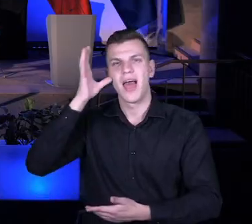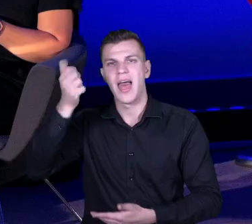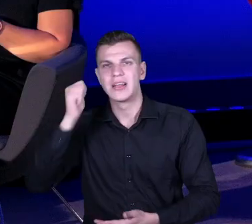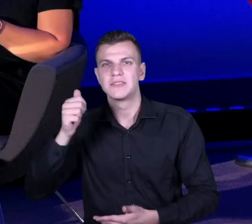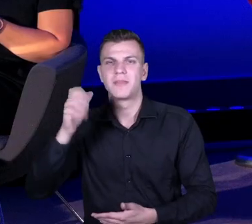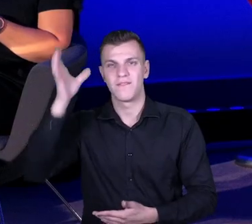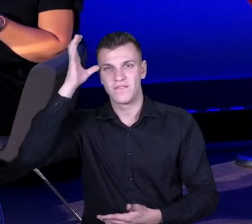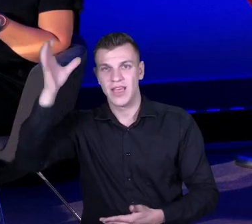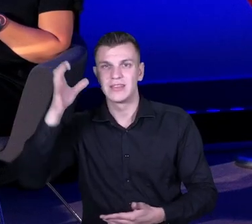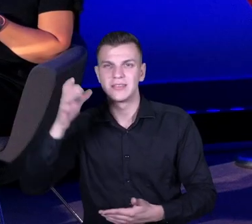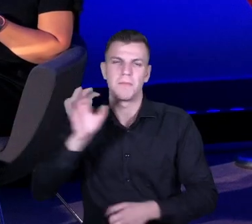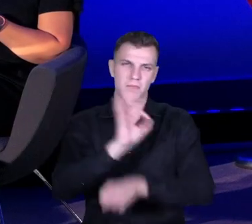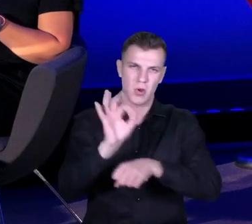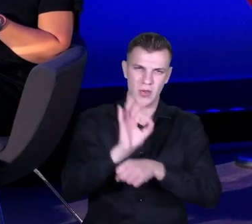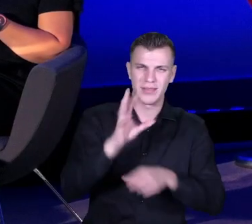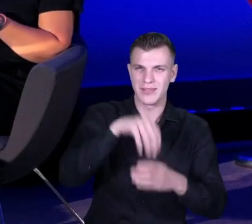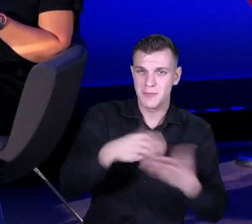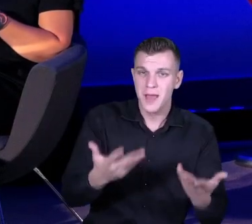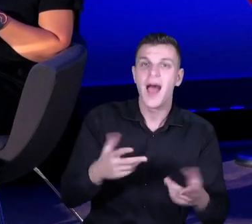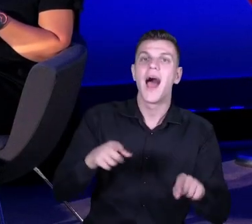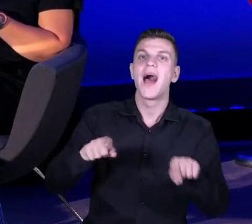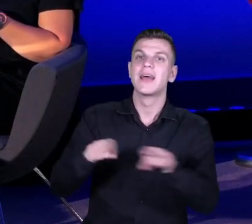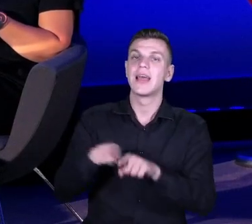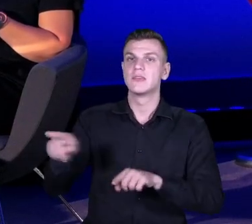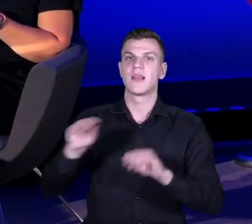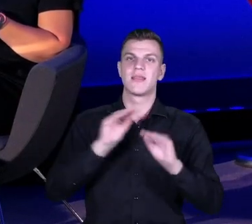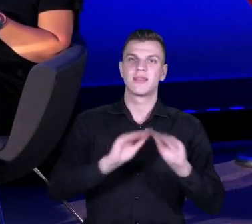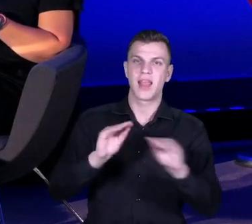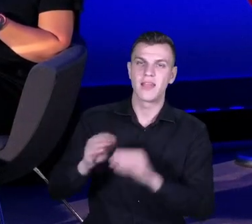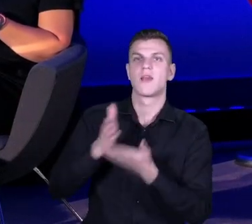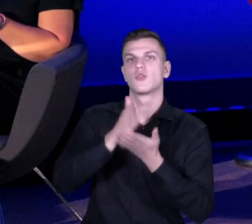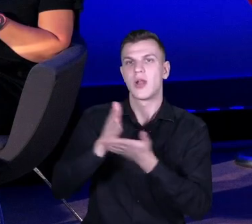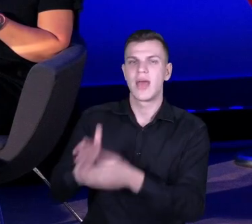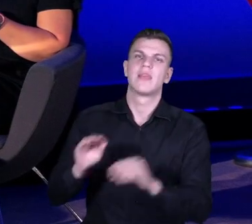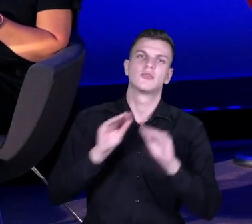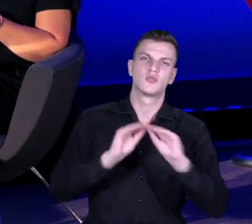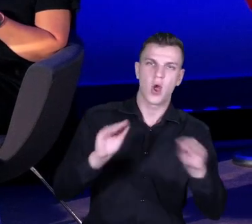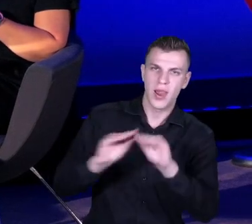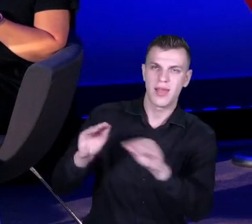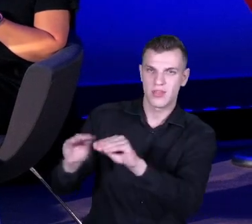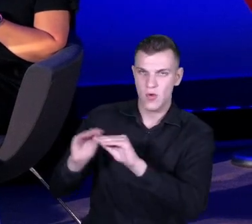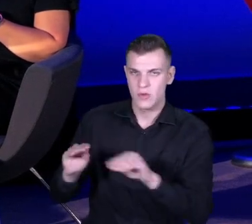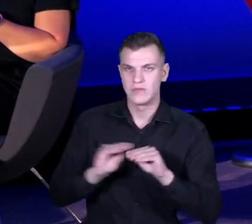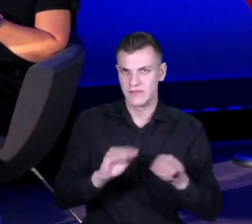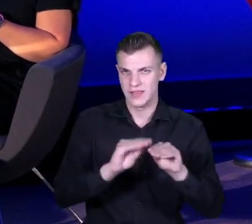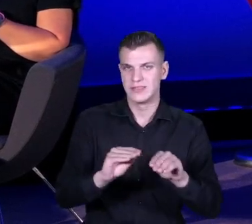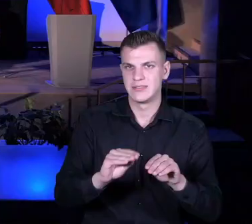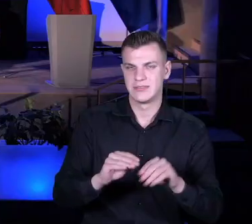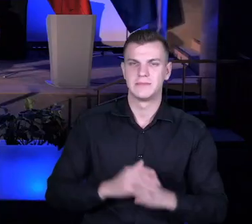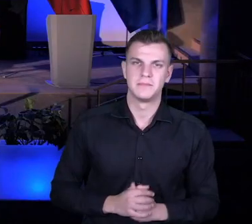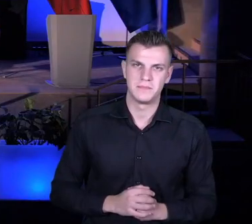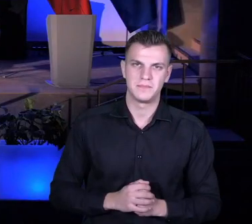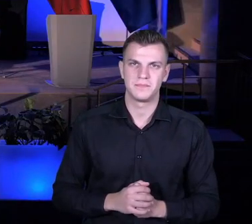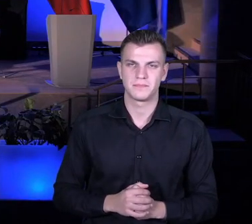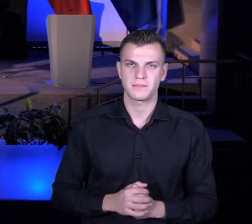Szkoła dla Innowatora, ale oprócz tego jest też trenerką, doradczynią, szkoleniowcem, szkoleniowczynią. Tak,